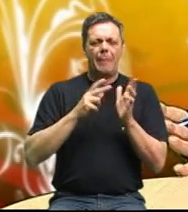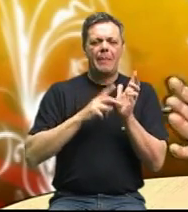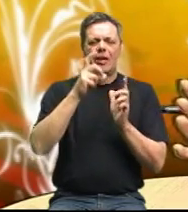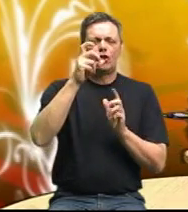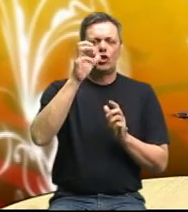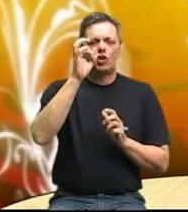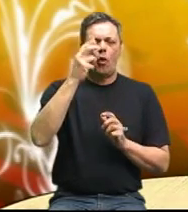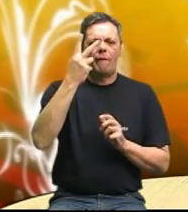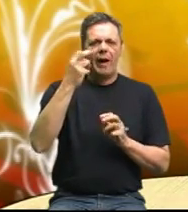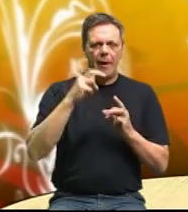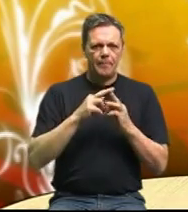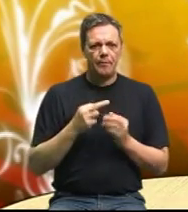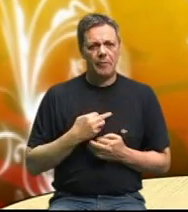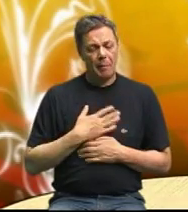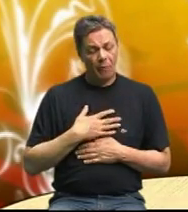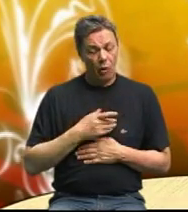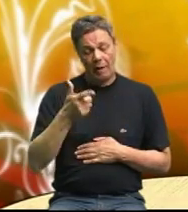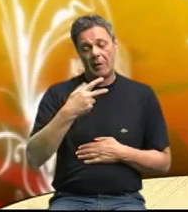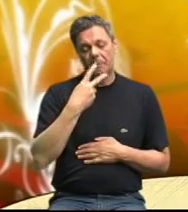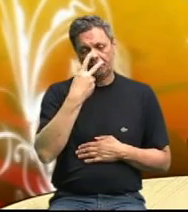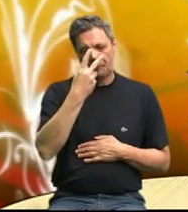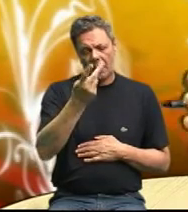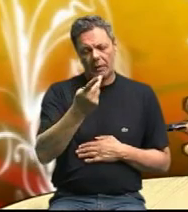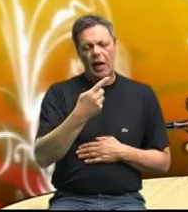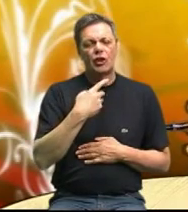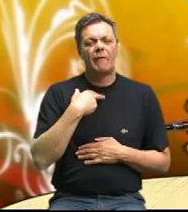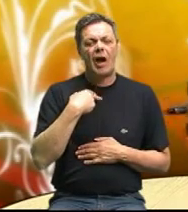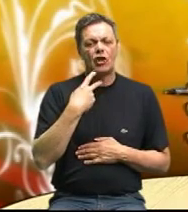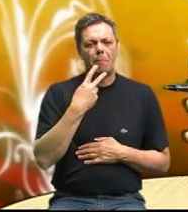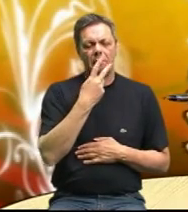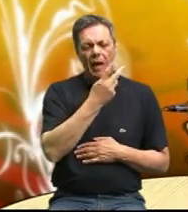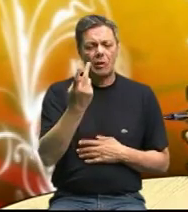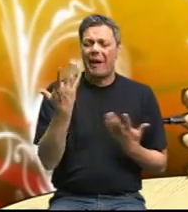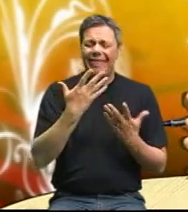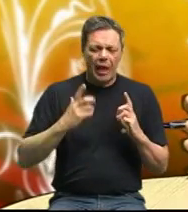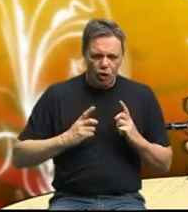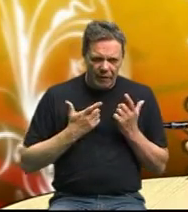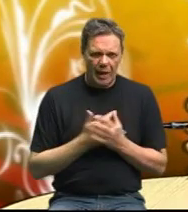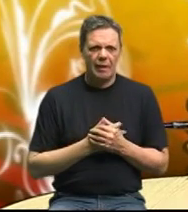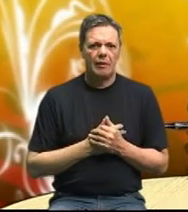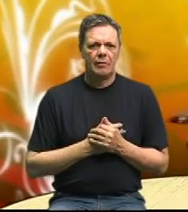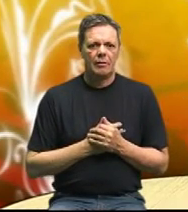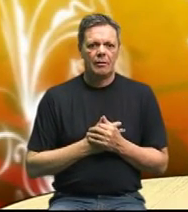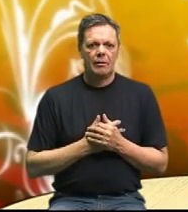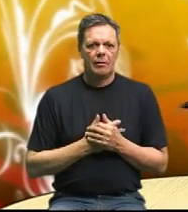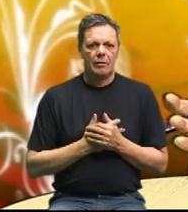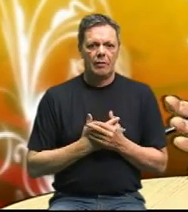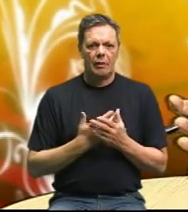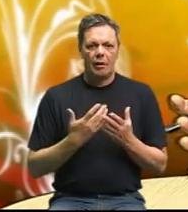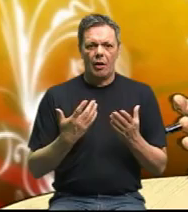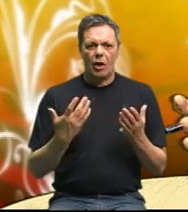voljela samo da vi našim gledateljima kažete, to je vaša kamera, gdje živite, kako to se